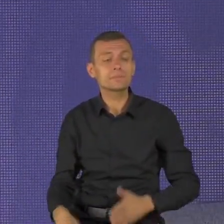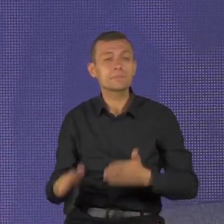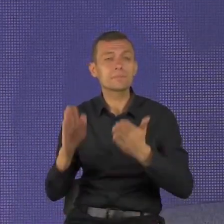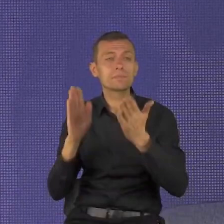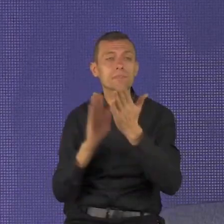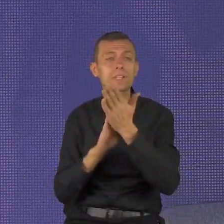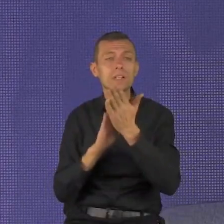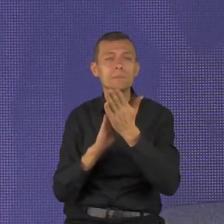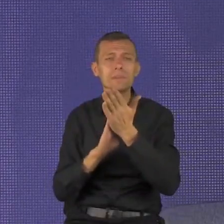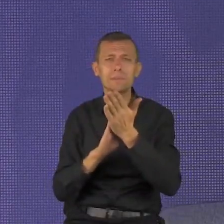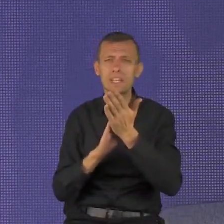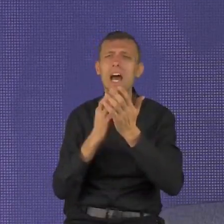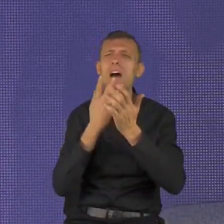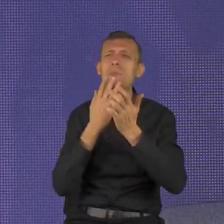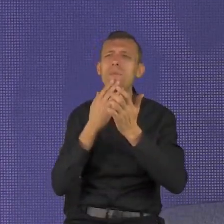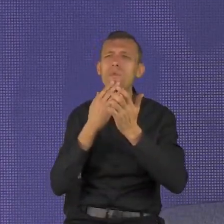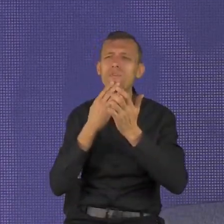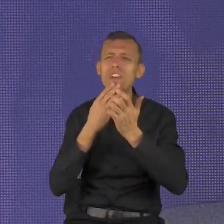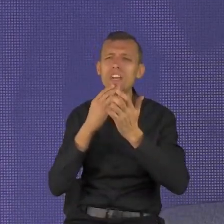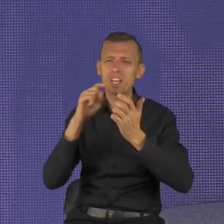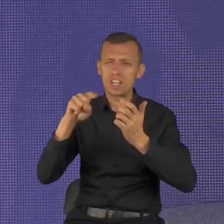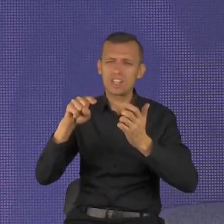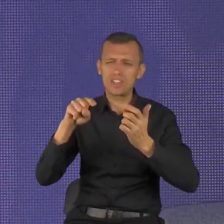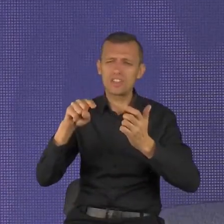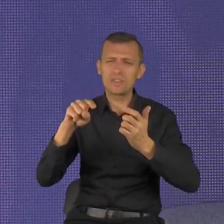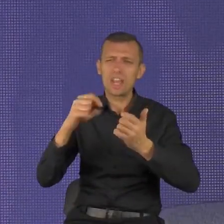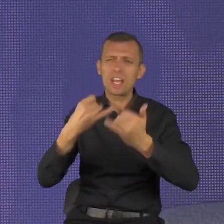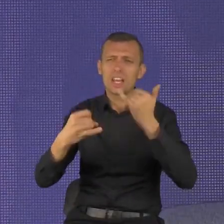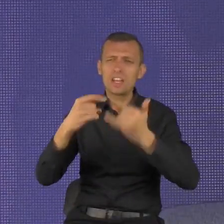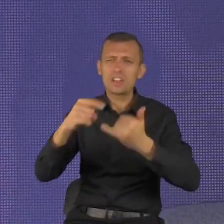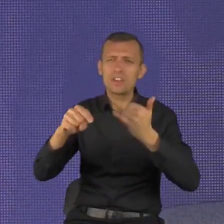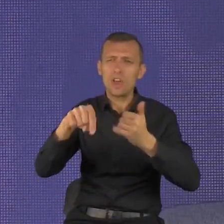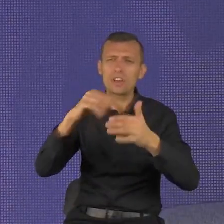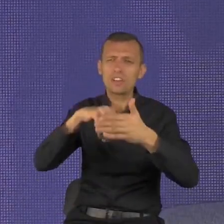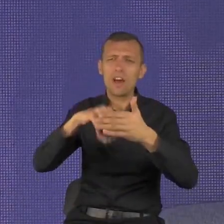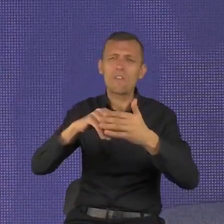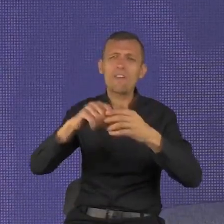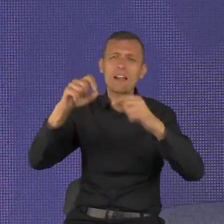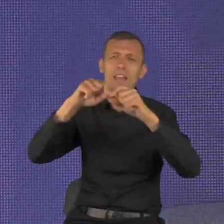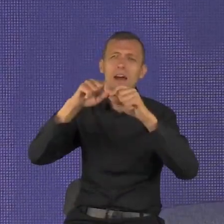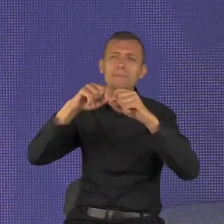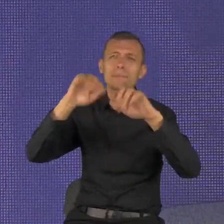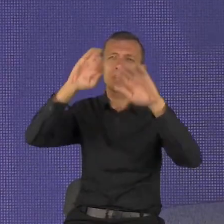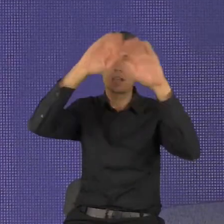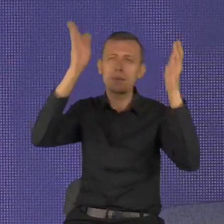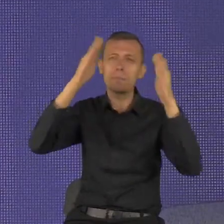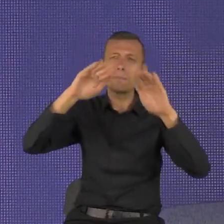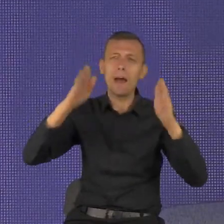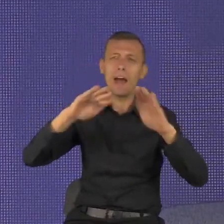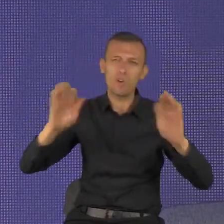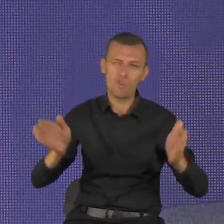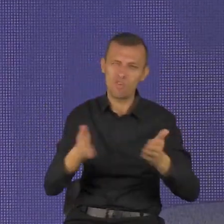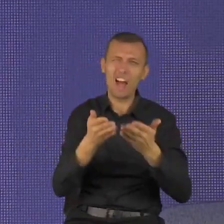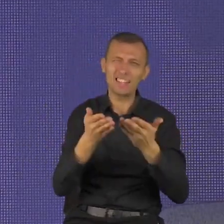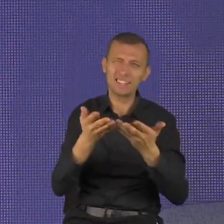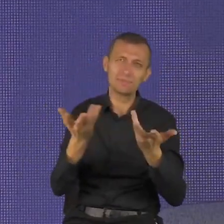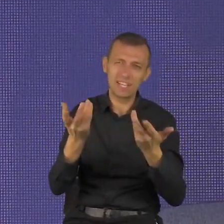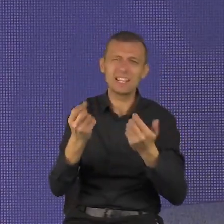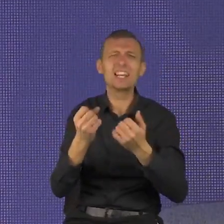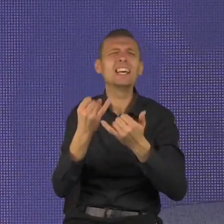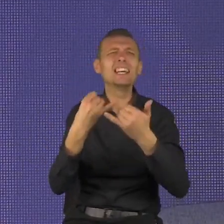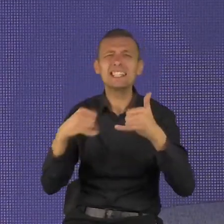nazywa je bałwanami, fałszywymi bóstwami. To są bożki. Posłuchaj jeszcze tej myśli.